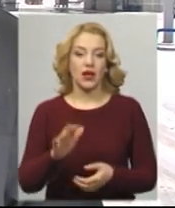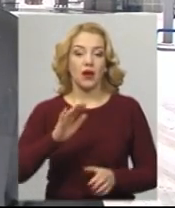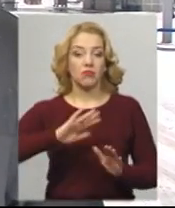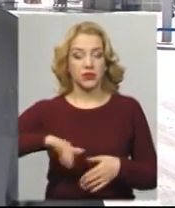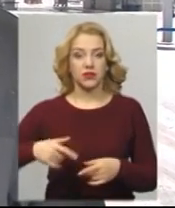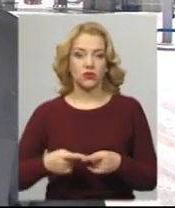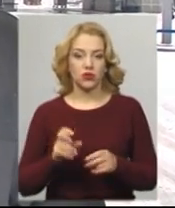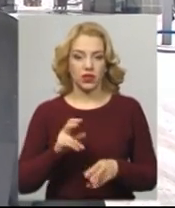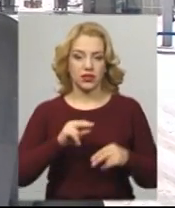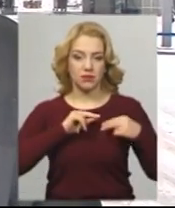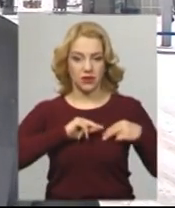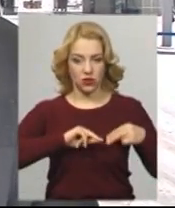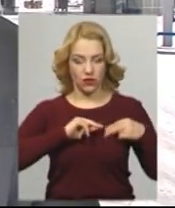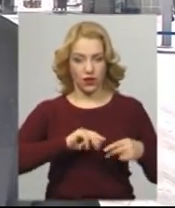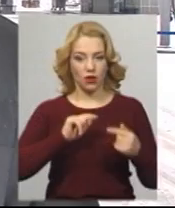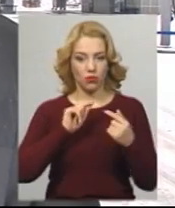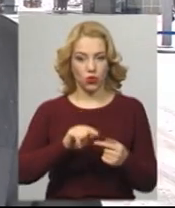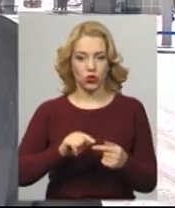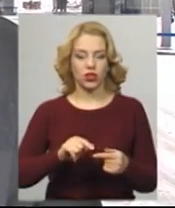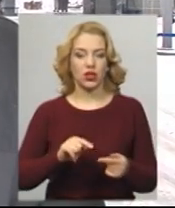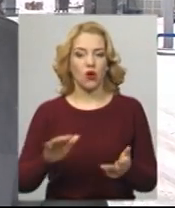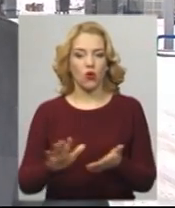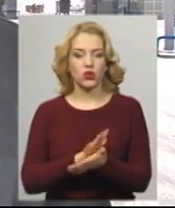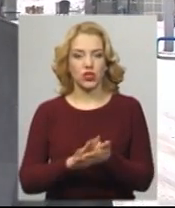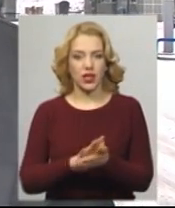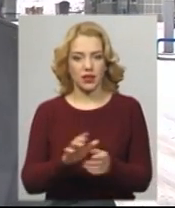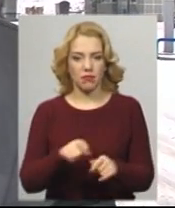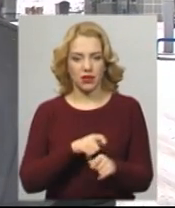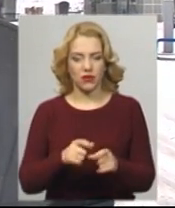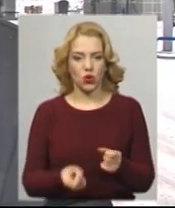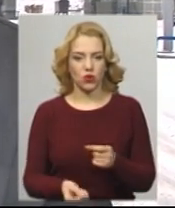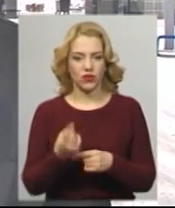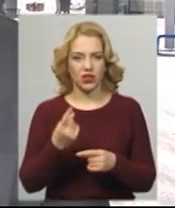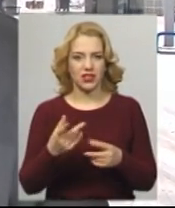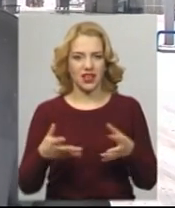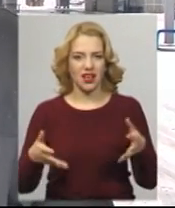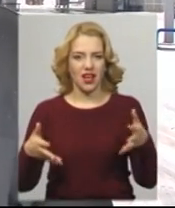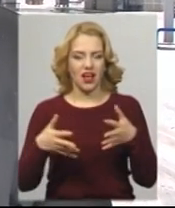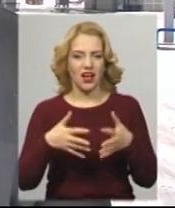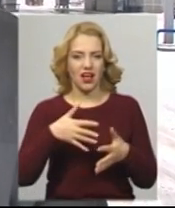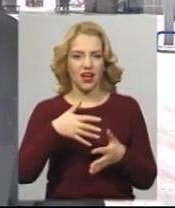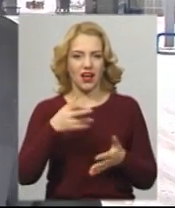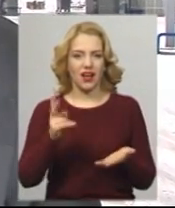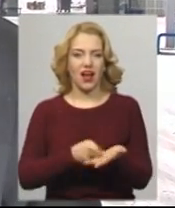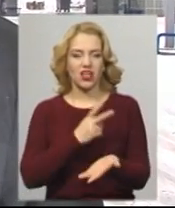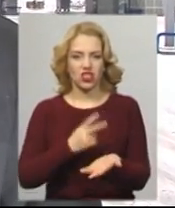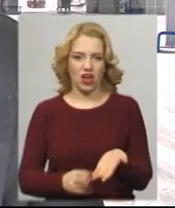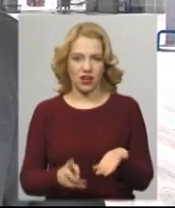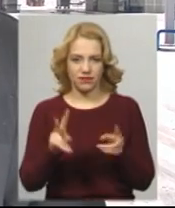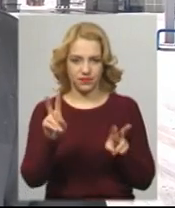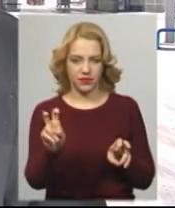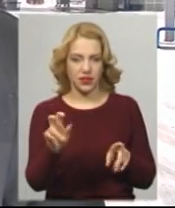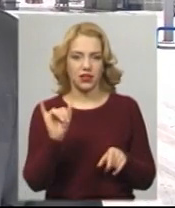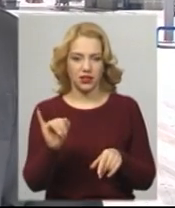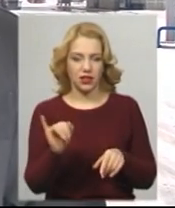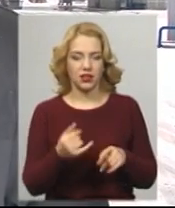того, як спрацювали протиожеледні матеріали, утворилася так називаємо каша на дорозі, і автомобілі